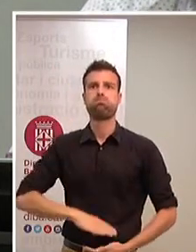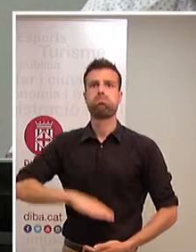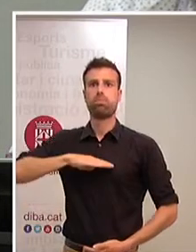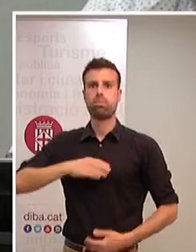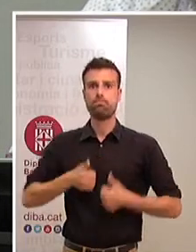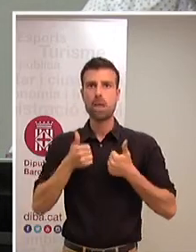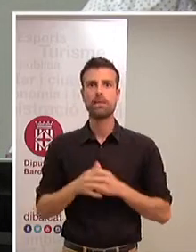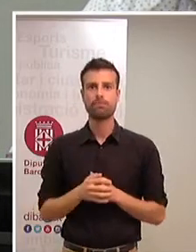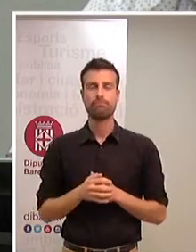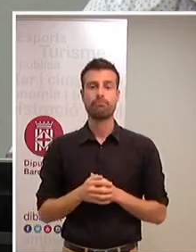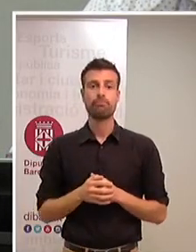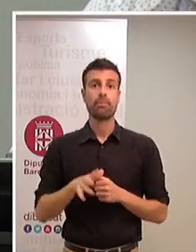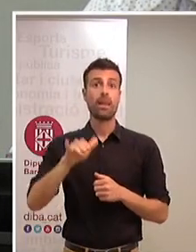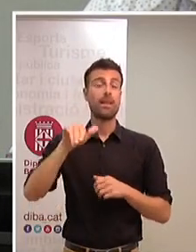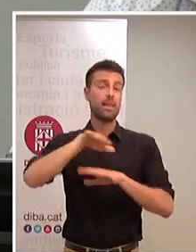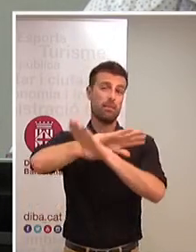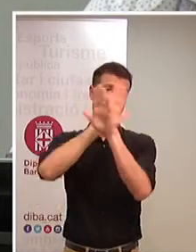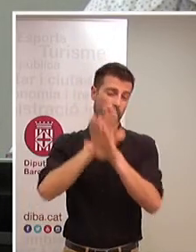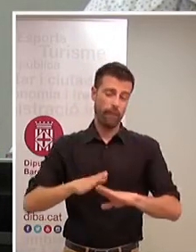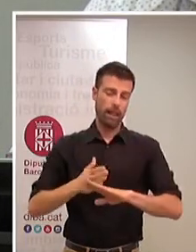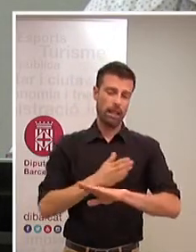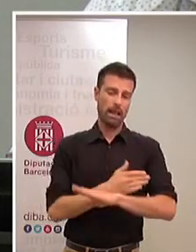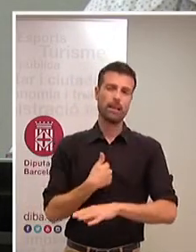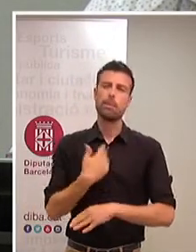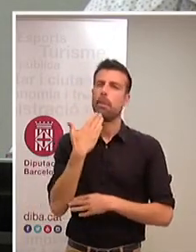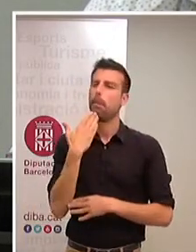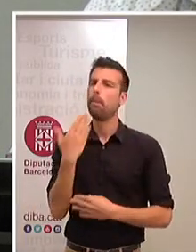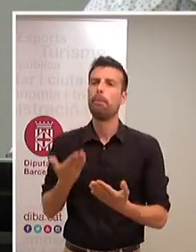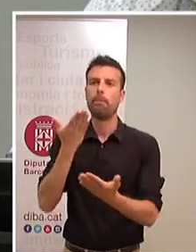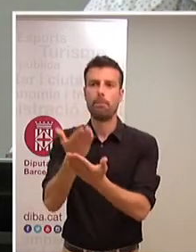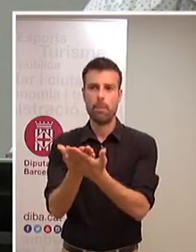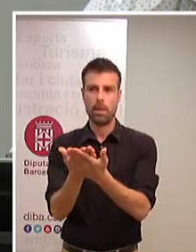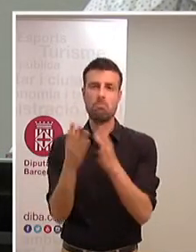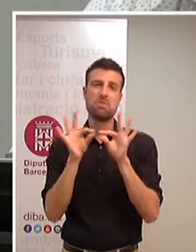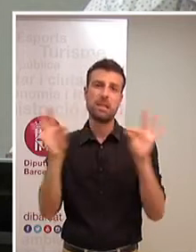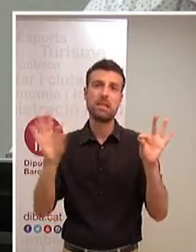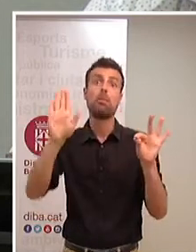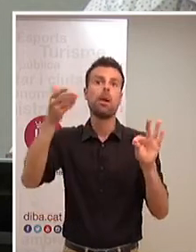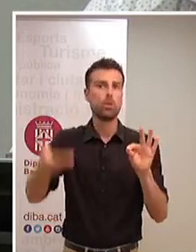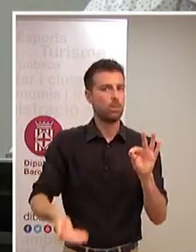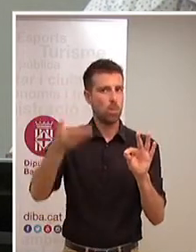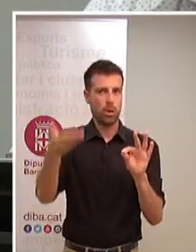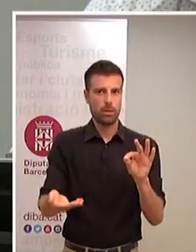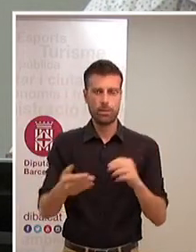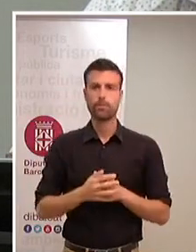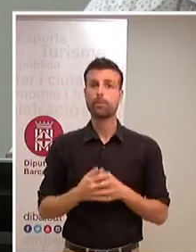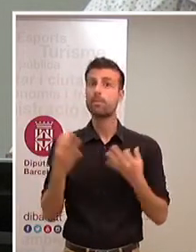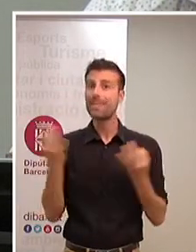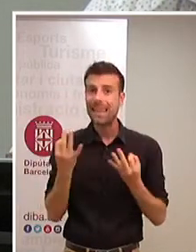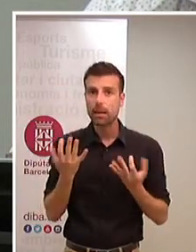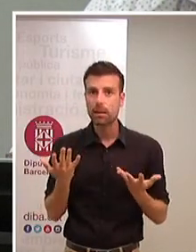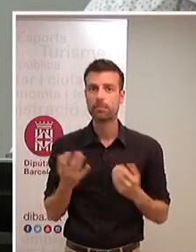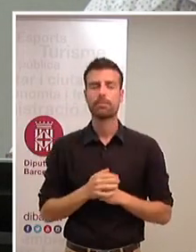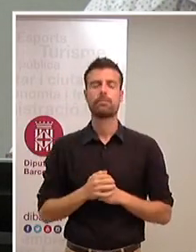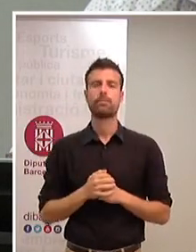I acabo amb un prec potser més senzill però sí que el considero important que és que mantinguem